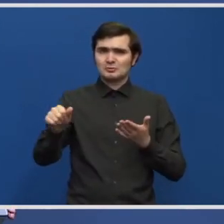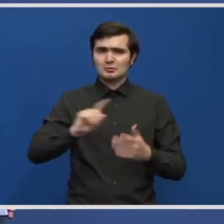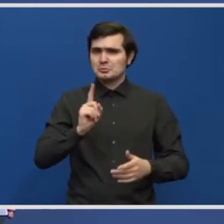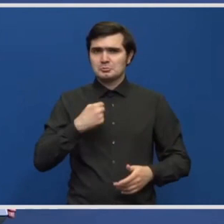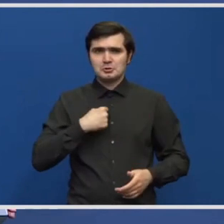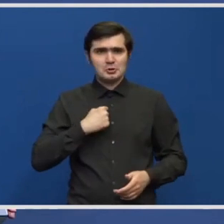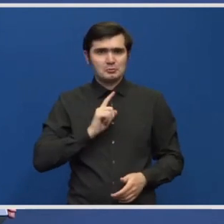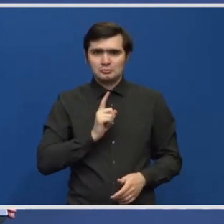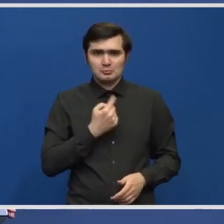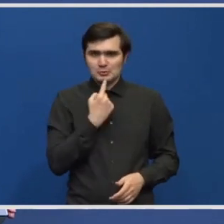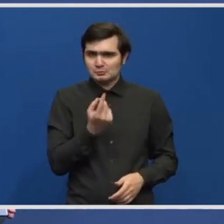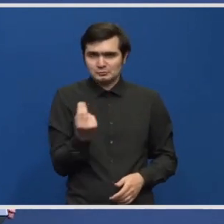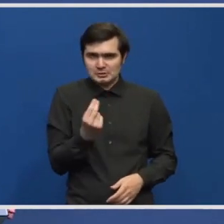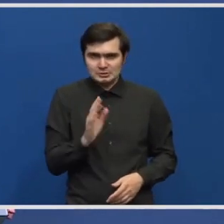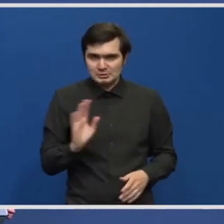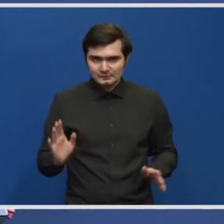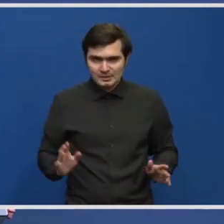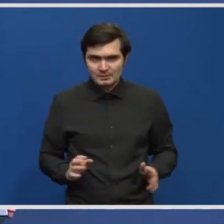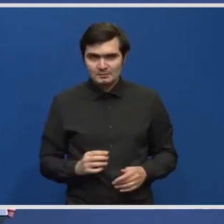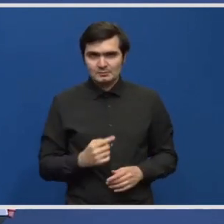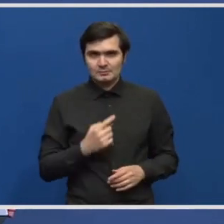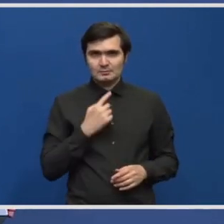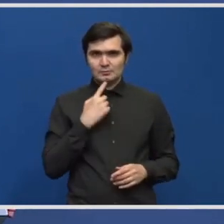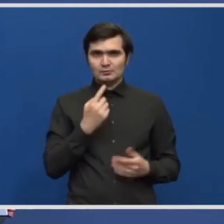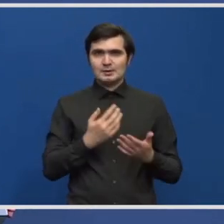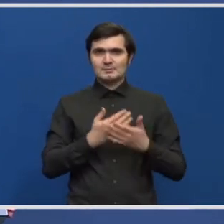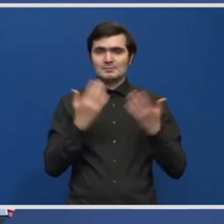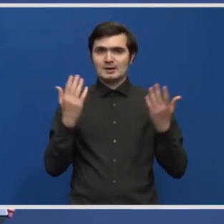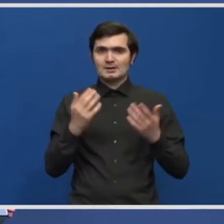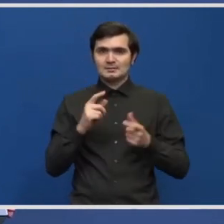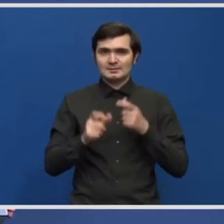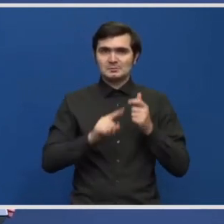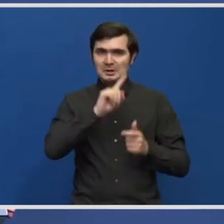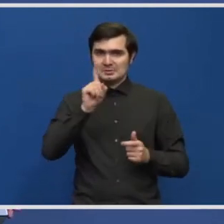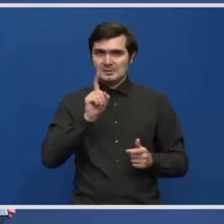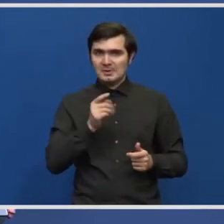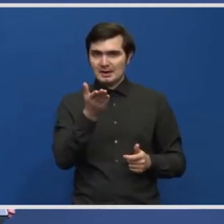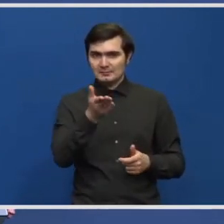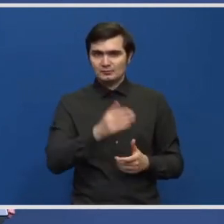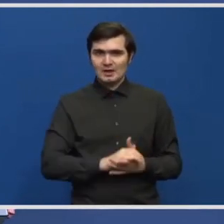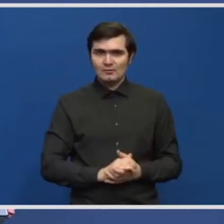de la mine, adică ca să punem premisa întrebării corect.